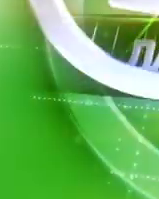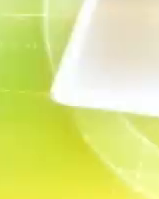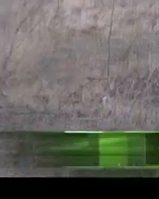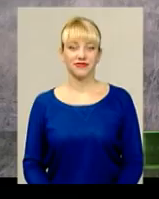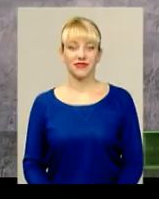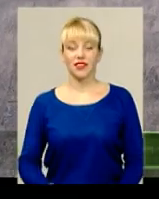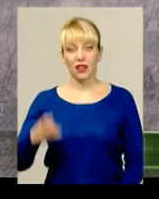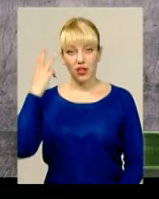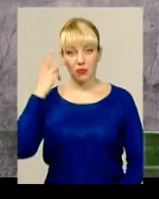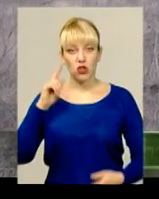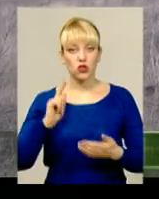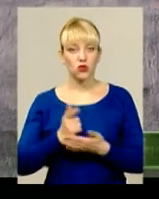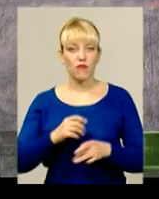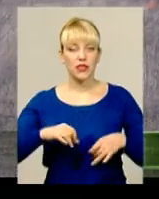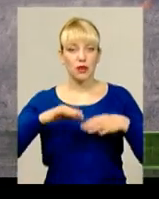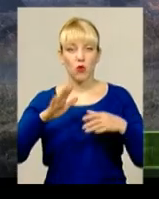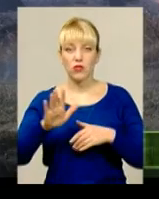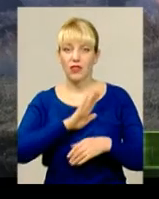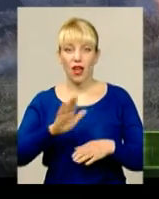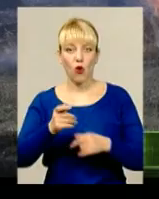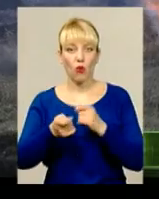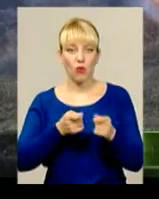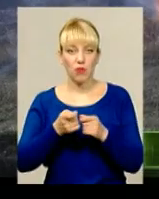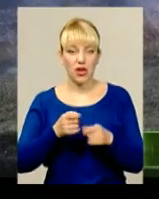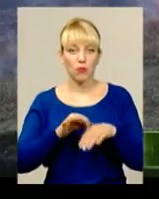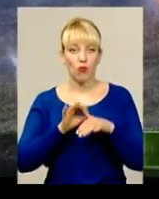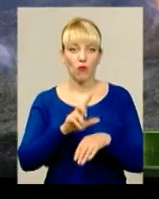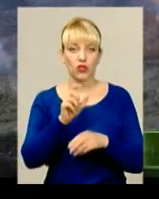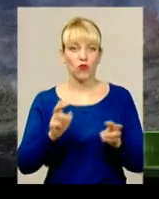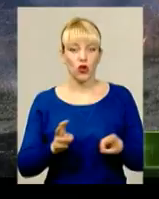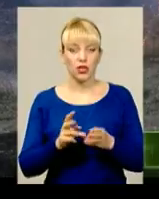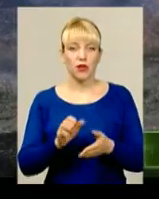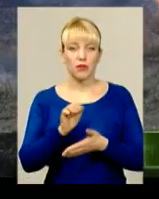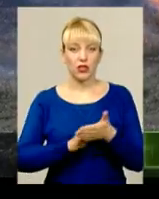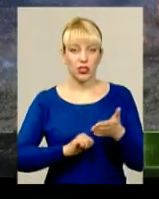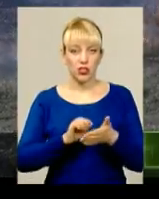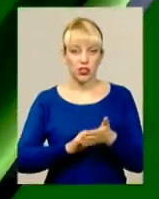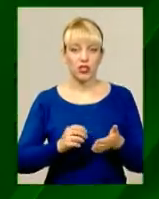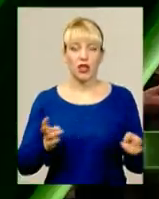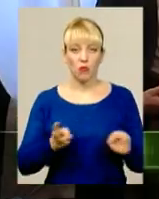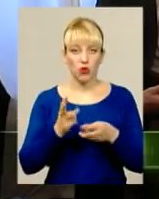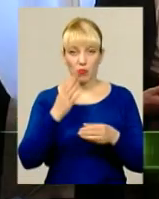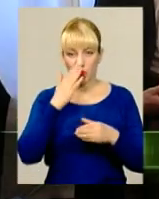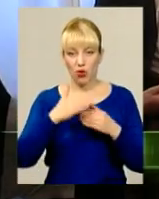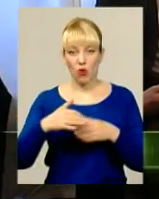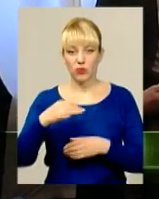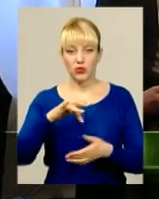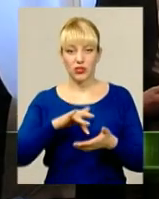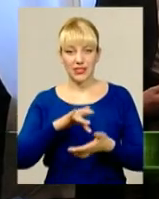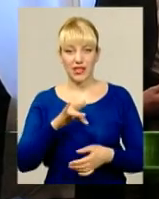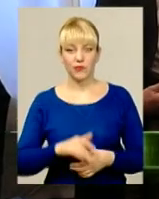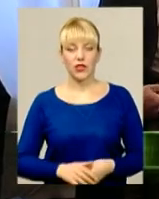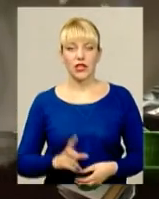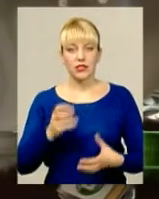Хмельницький знову в дому. Необережне поводження з вогнем спричинило пожежу поблизу обласного центру. За покликом